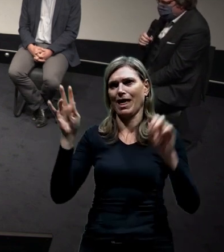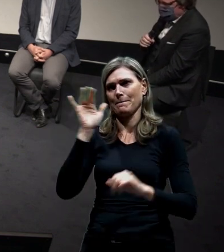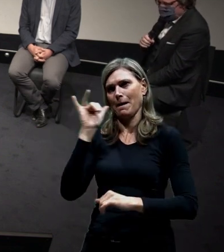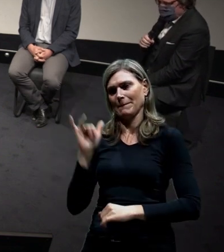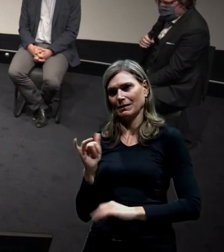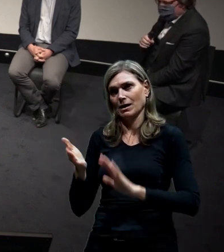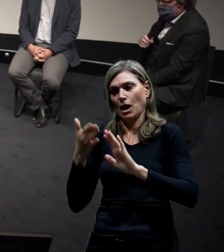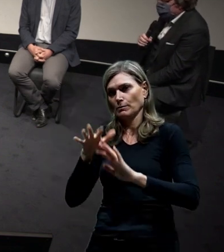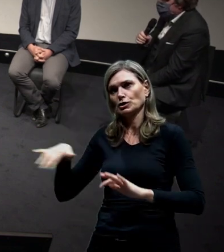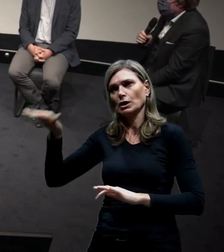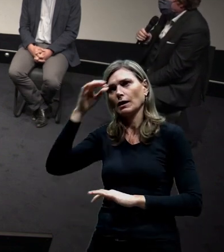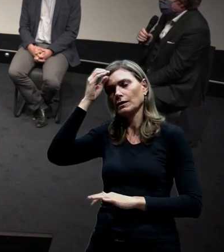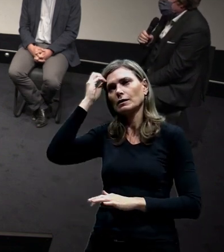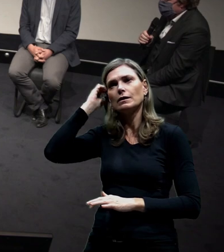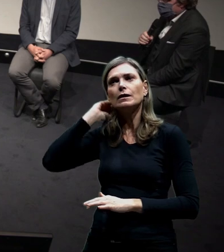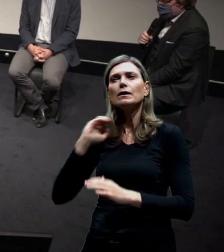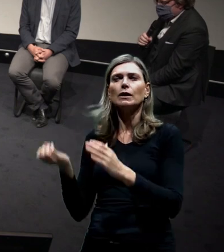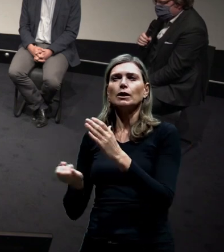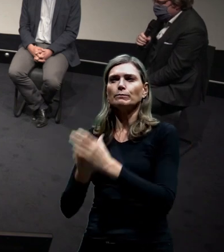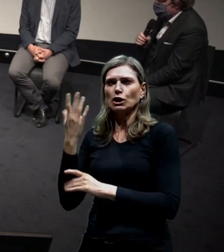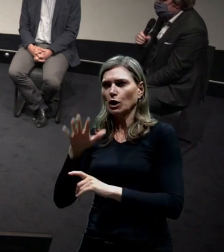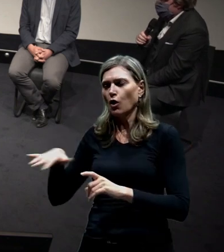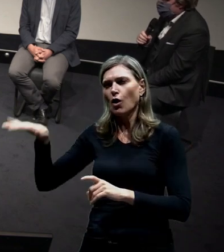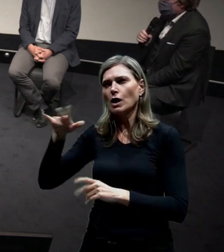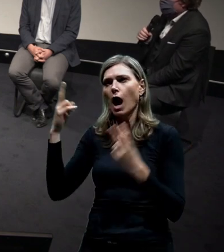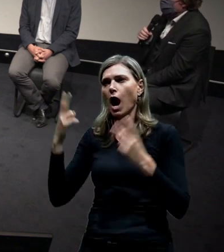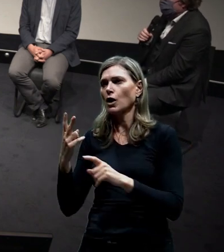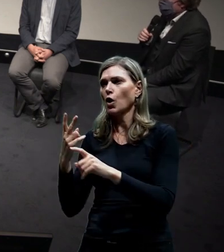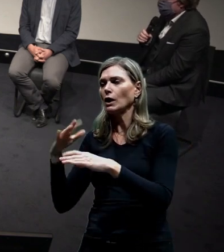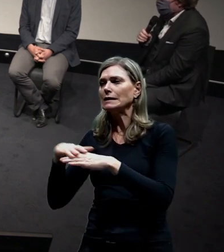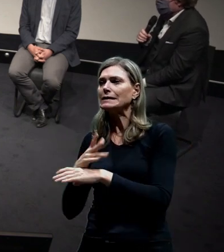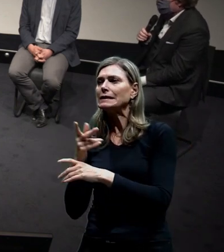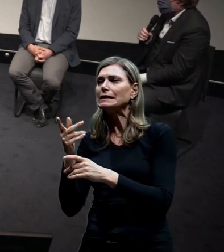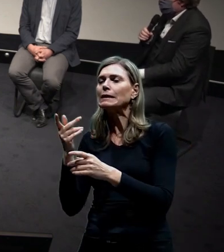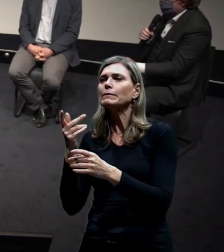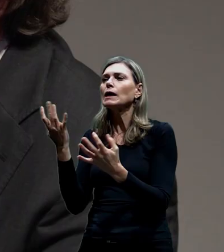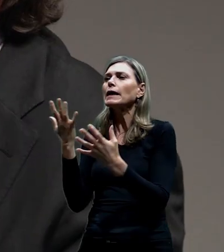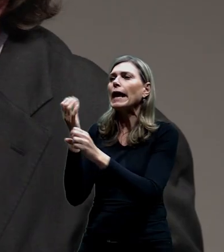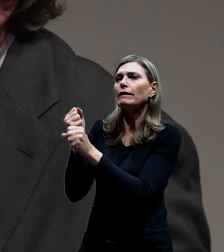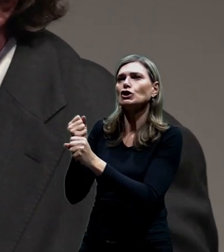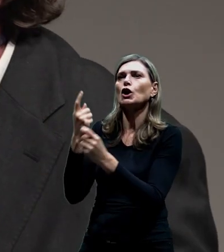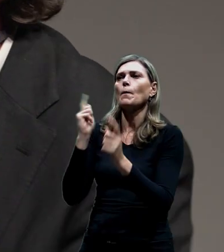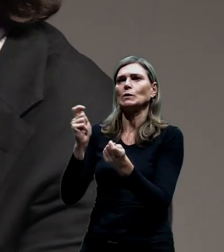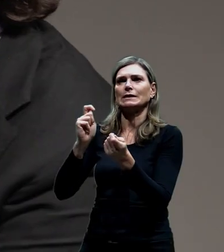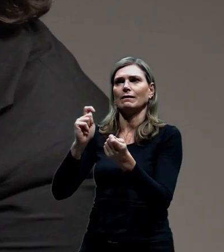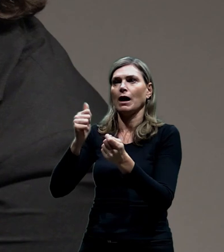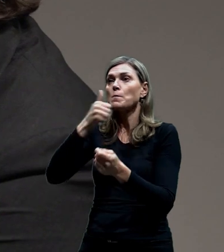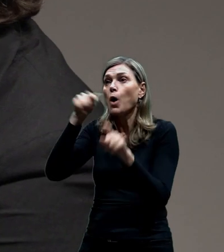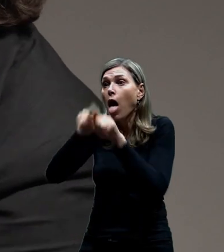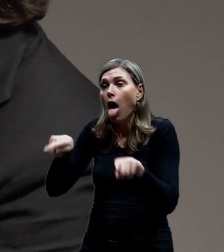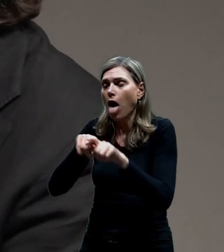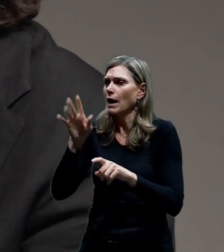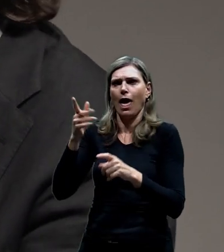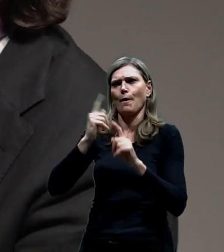přírodě ty systémy, které jsou nejúdržitelnější, jsou mnohodruhové. Na jedné straně máte ledovec, na druhé straně